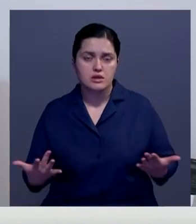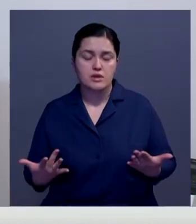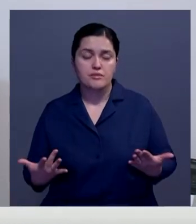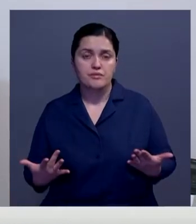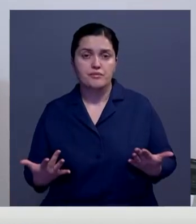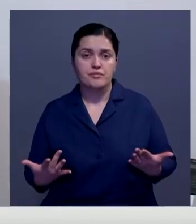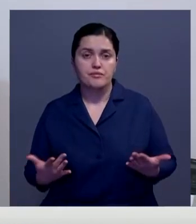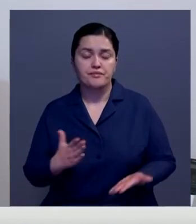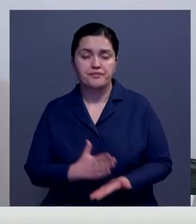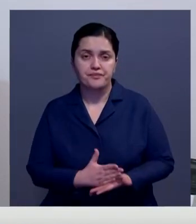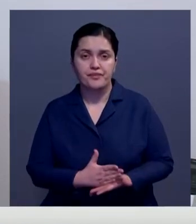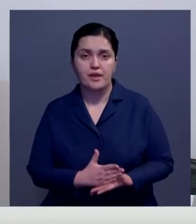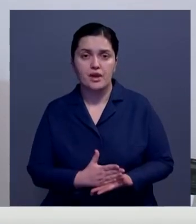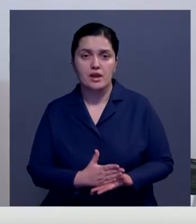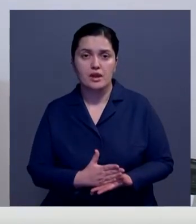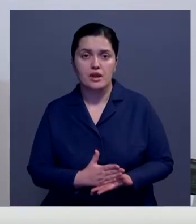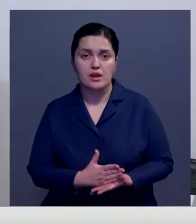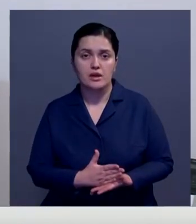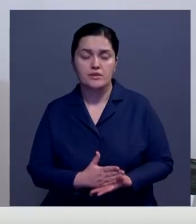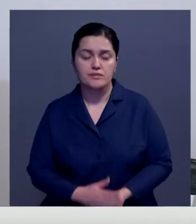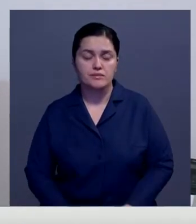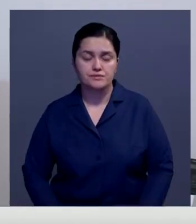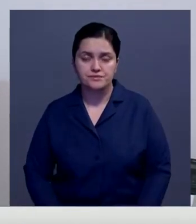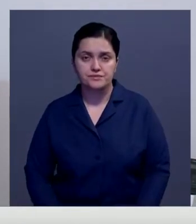говорить. Есть и второстепенных улиц.